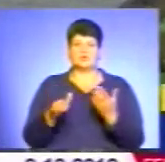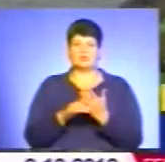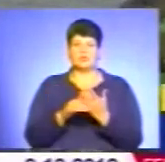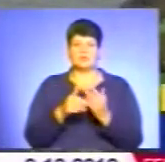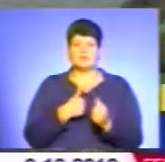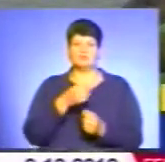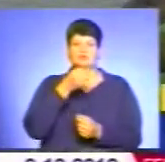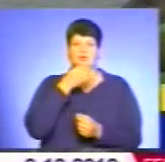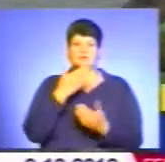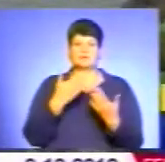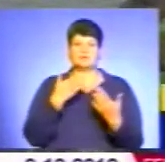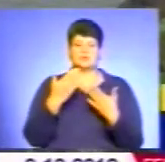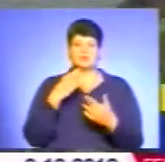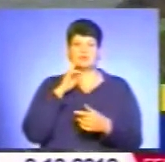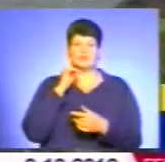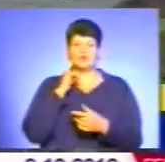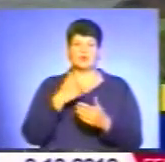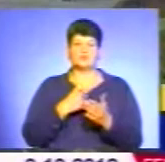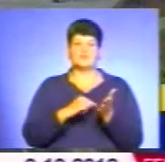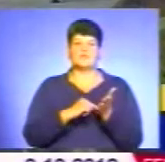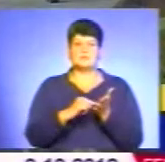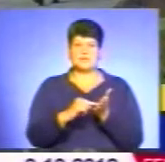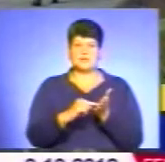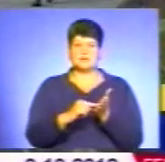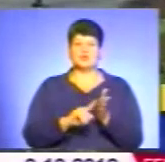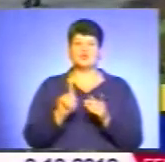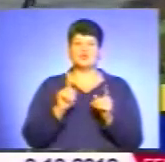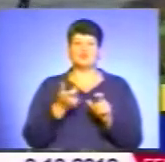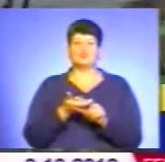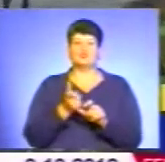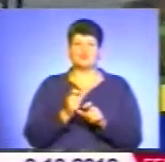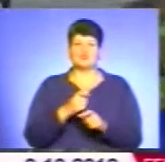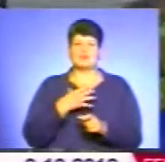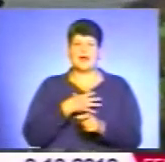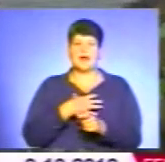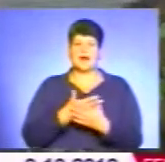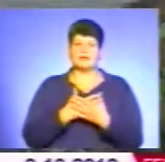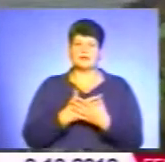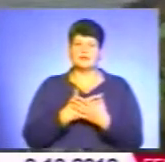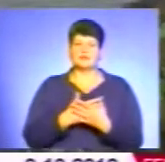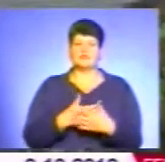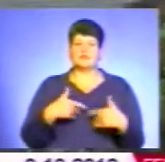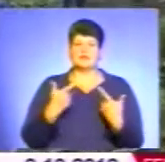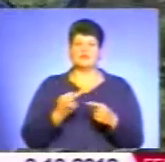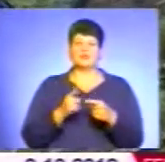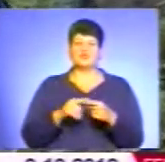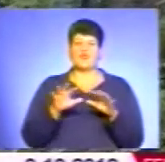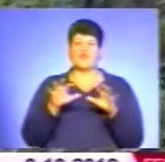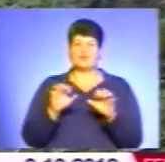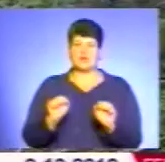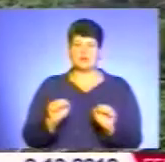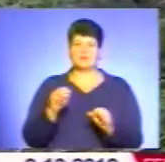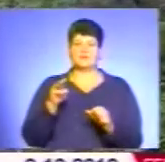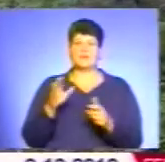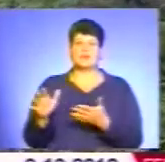ставлення молоді. І я хочу відмітити, що дуже активно віднеслася до цього влада. Толока